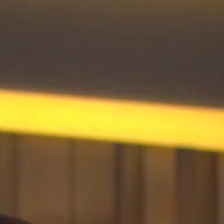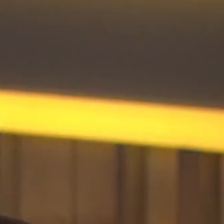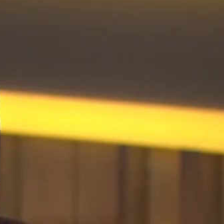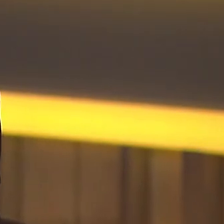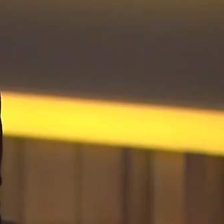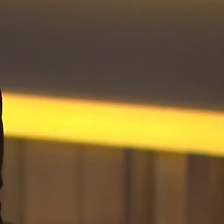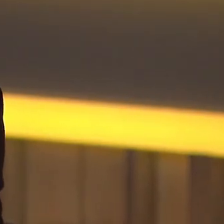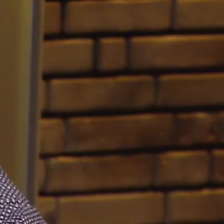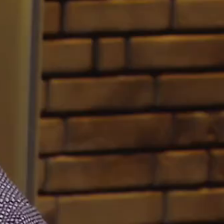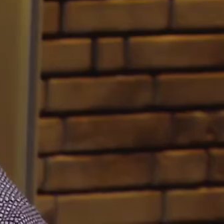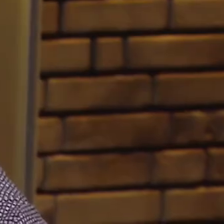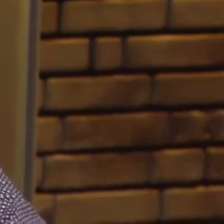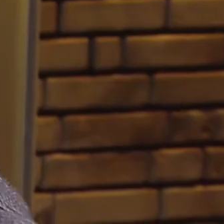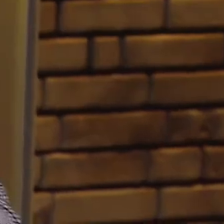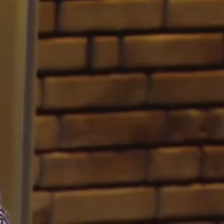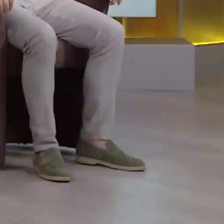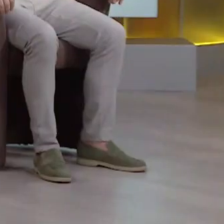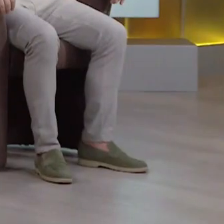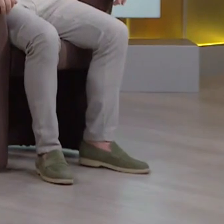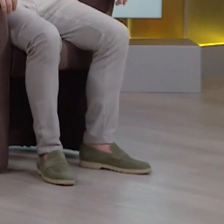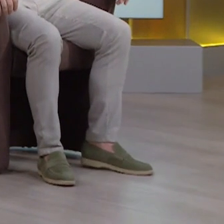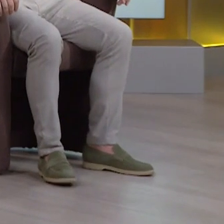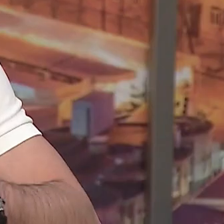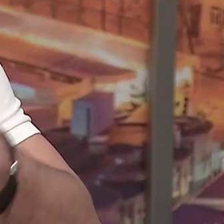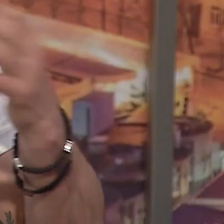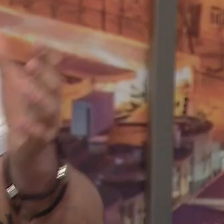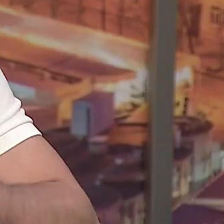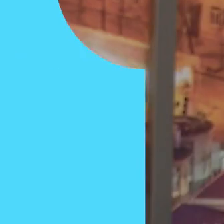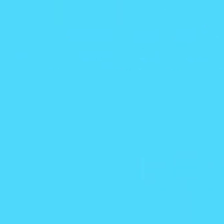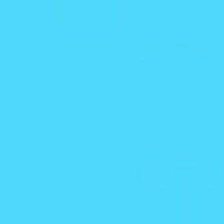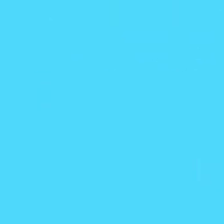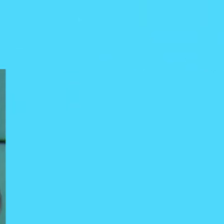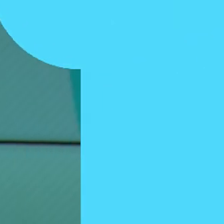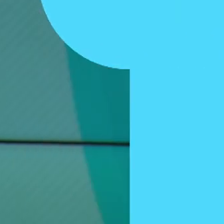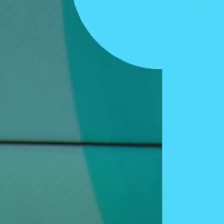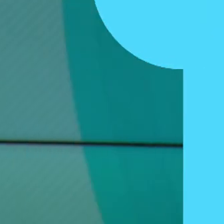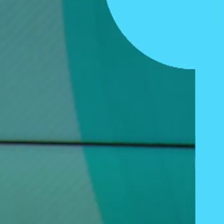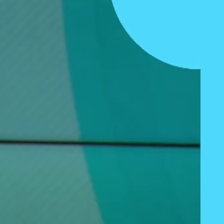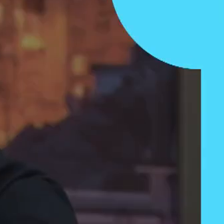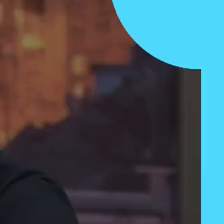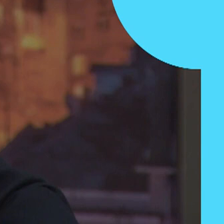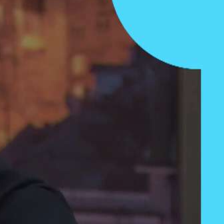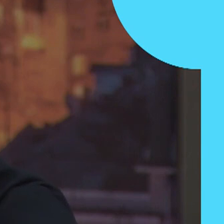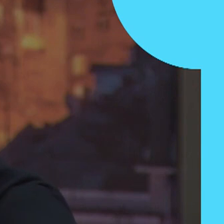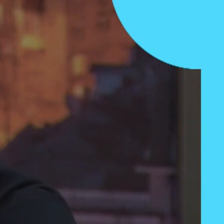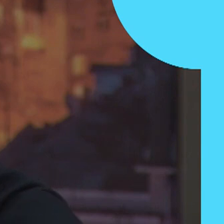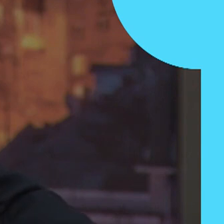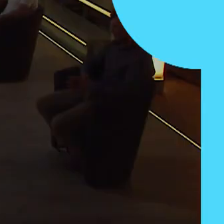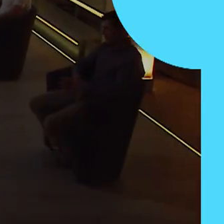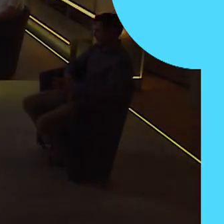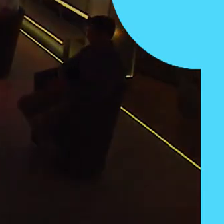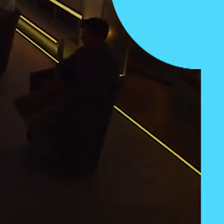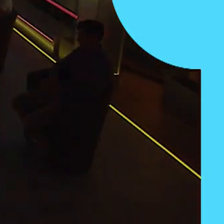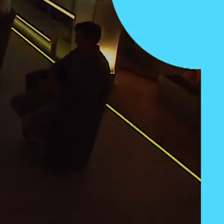'ятниці о 19-й дивіться та слухайте на місцевих каналах Суспільного мовлення на ютуб-сторінці першого в